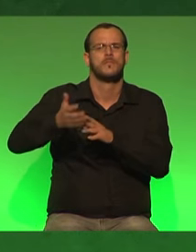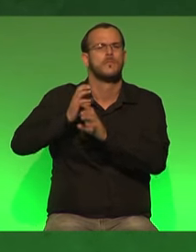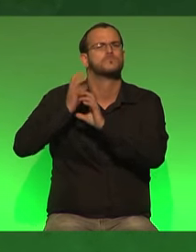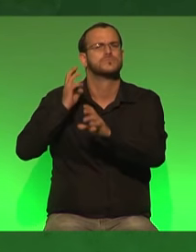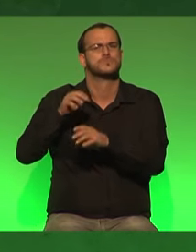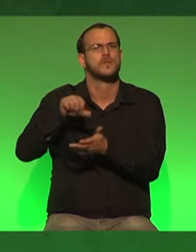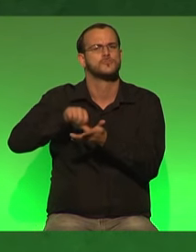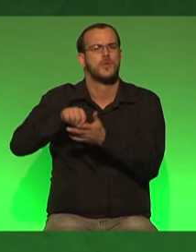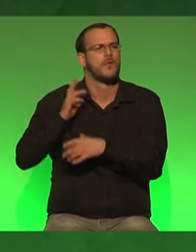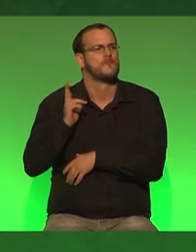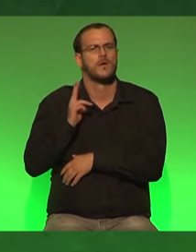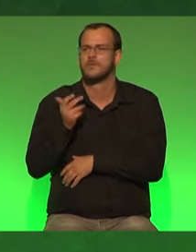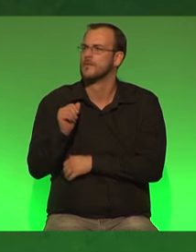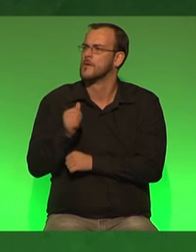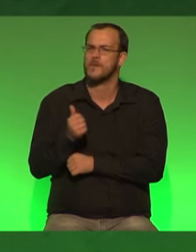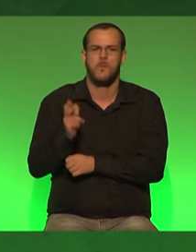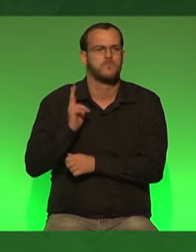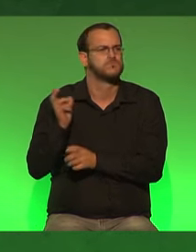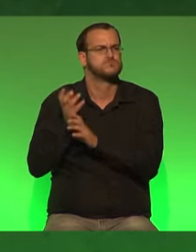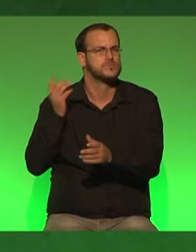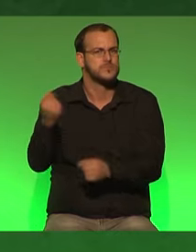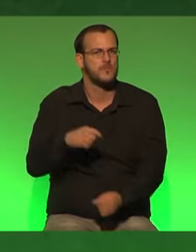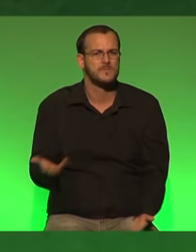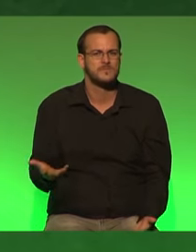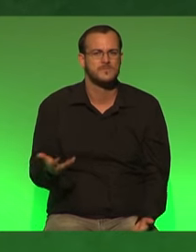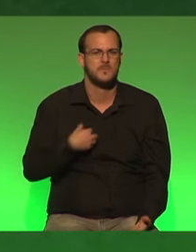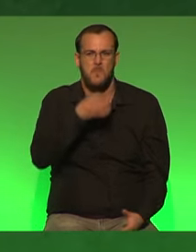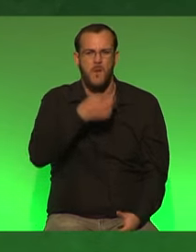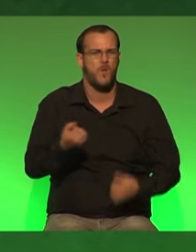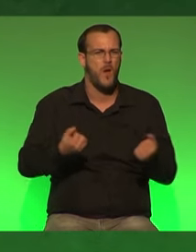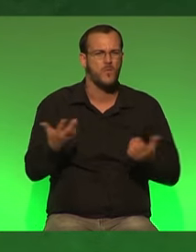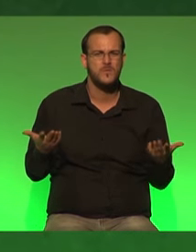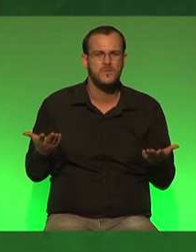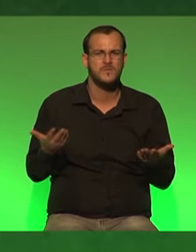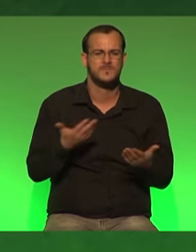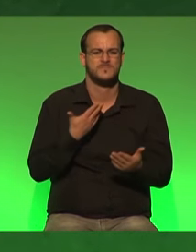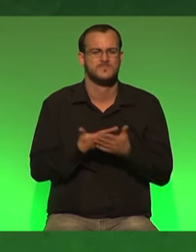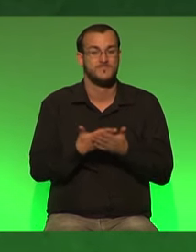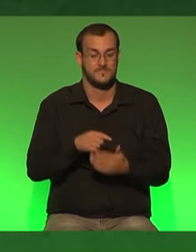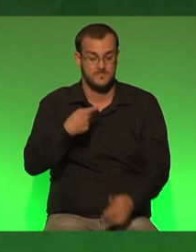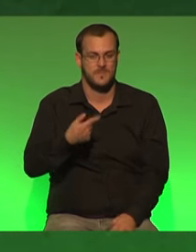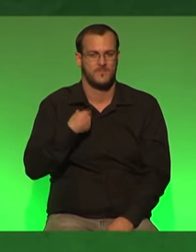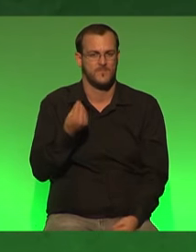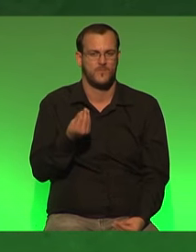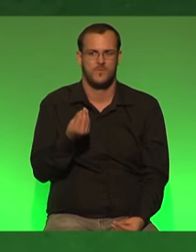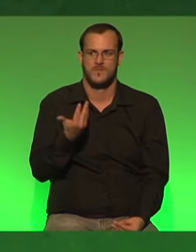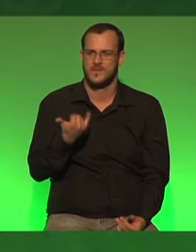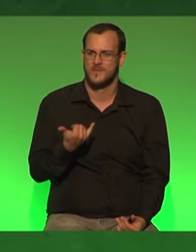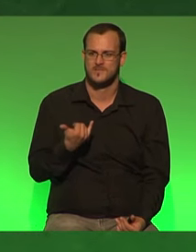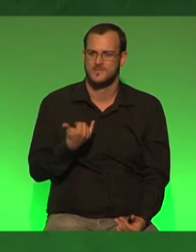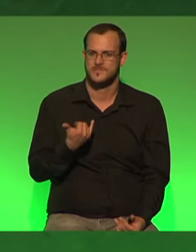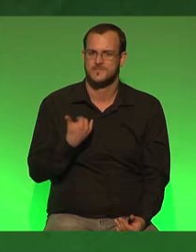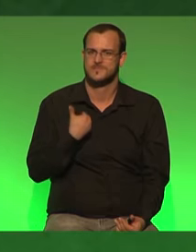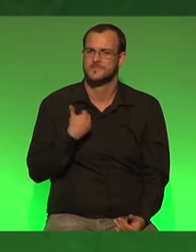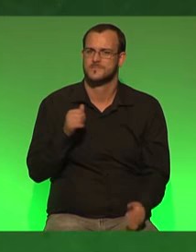ich ohne auto da nicht mobil sein kann dann liebe freundinnen und freunde merken wir dass wir gerade nicht leisten das